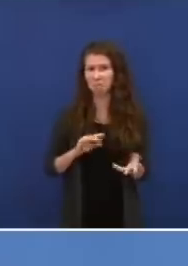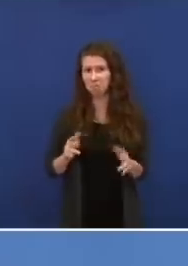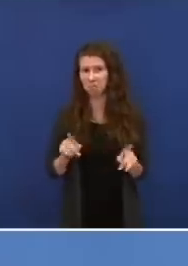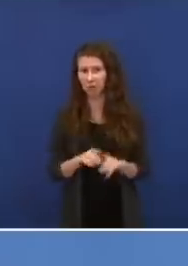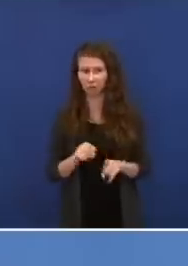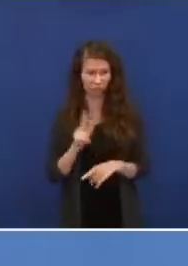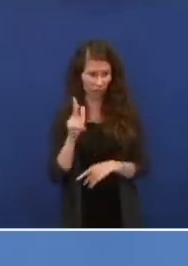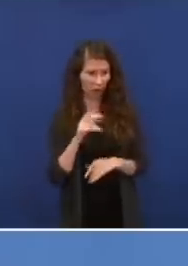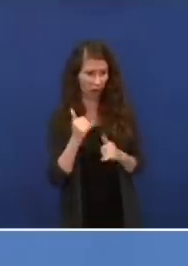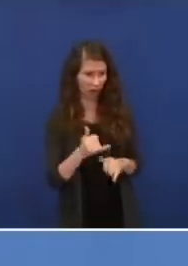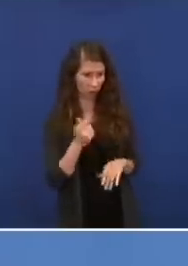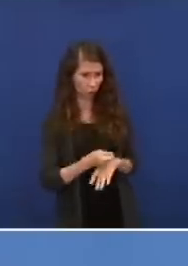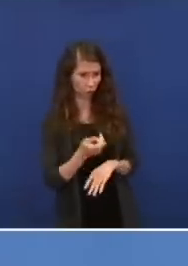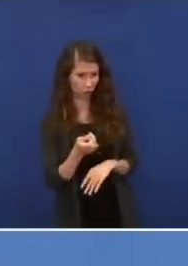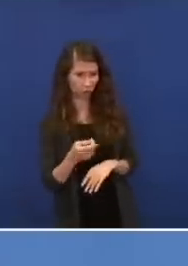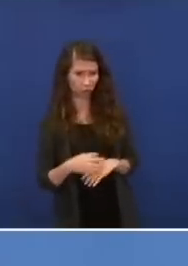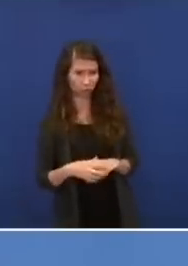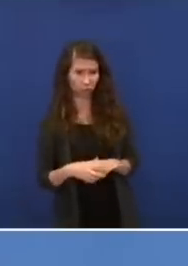Herr Reitschuster noch?